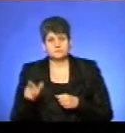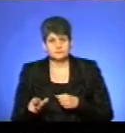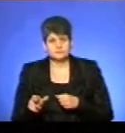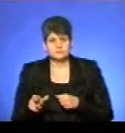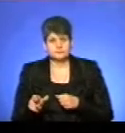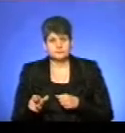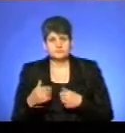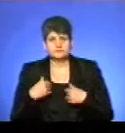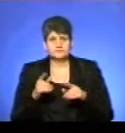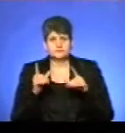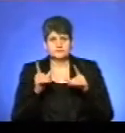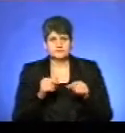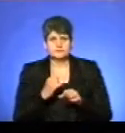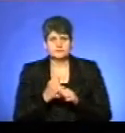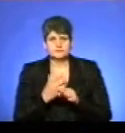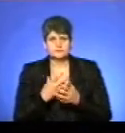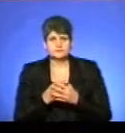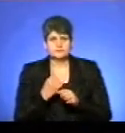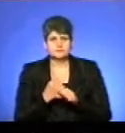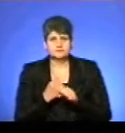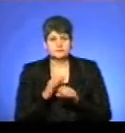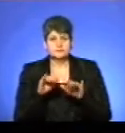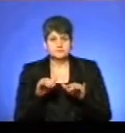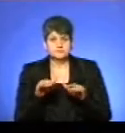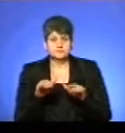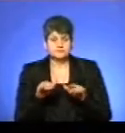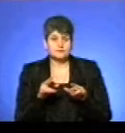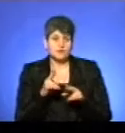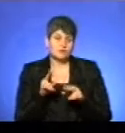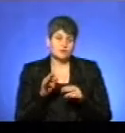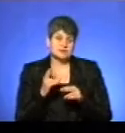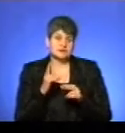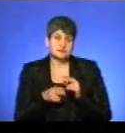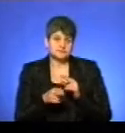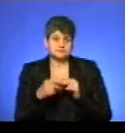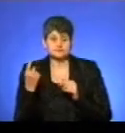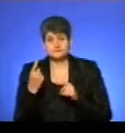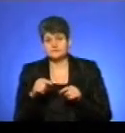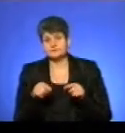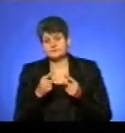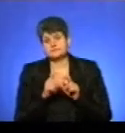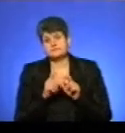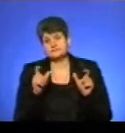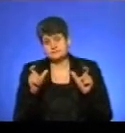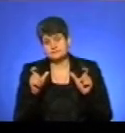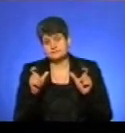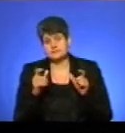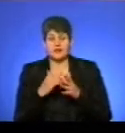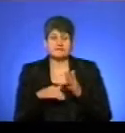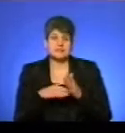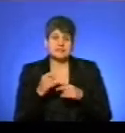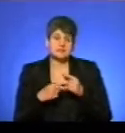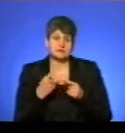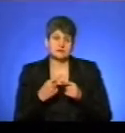Тобто, ми виїжджаємо, робимо свою роботу і потім вже по завершенню, казав, що в області створений штаб щодо ліквідації наслідків. Я